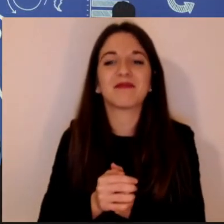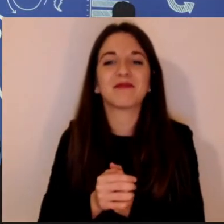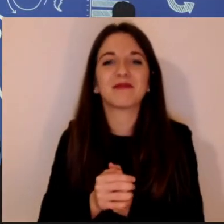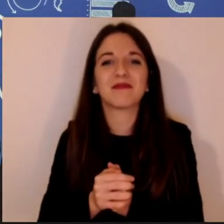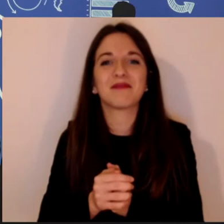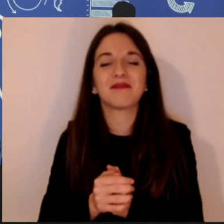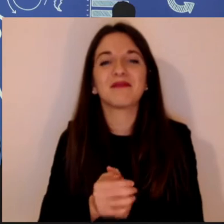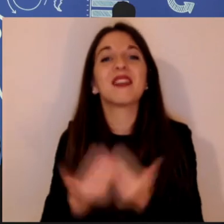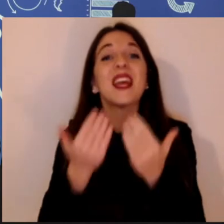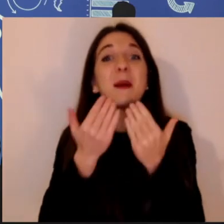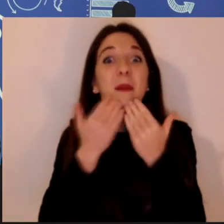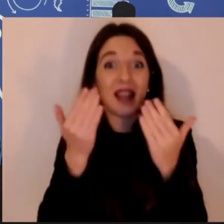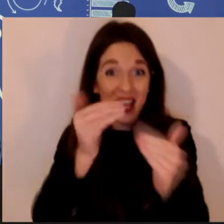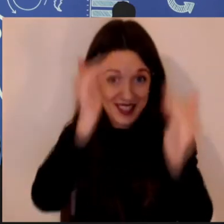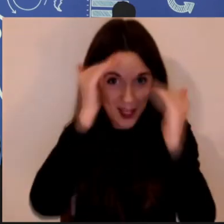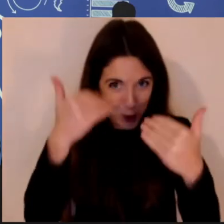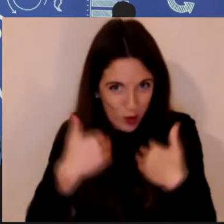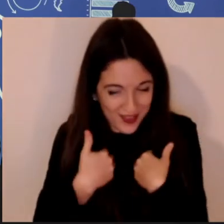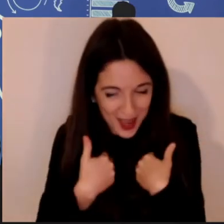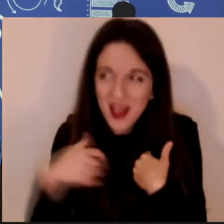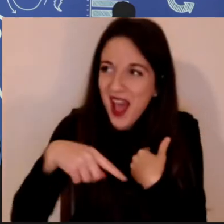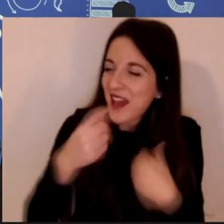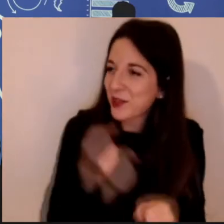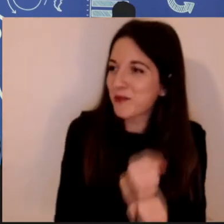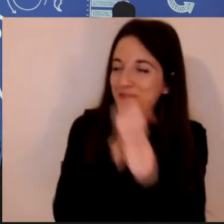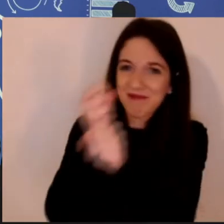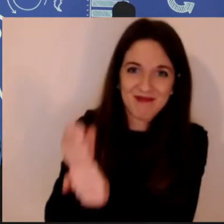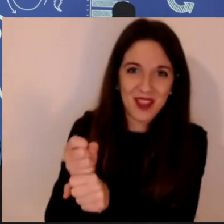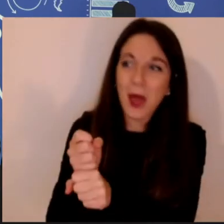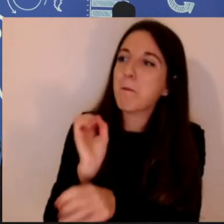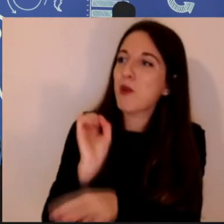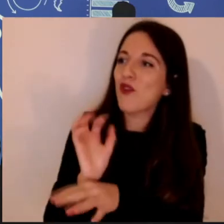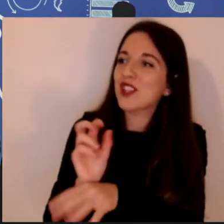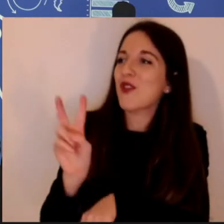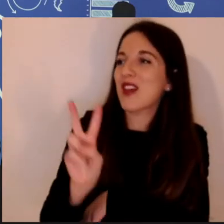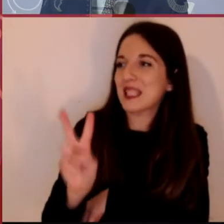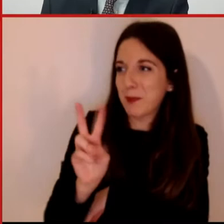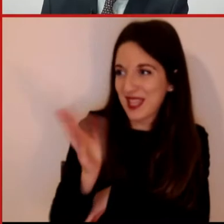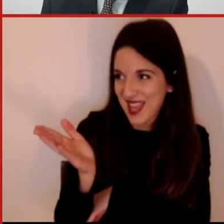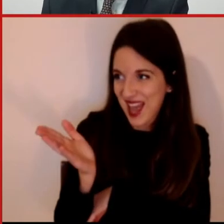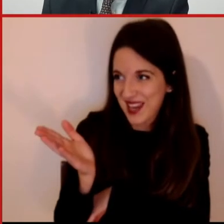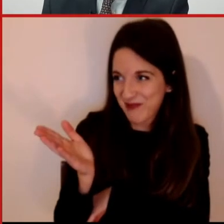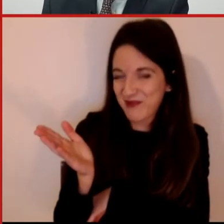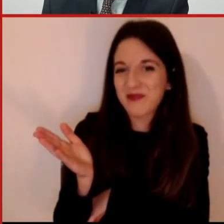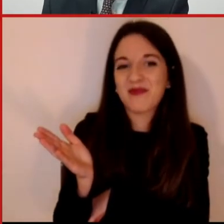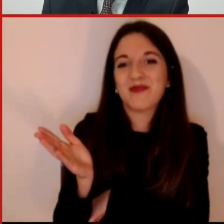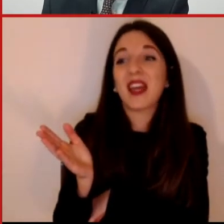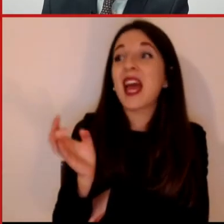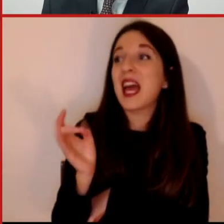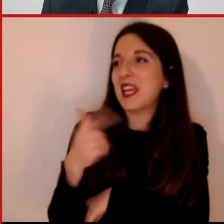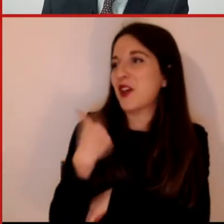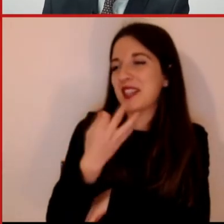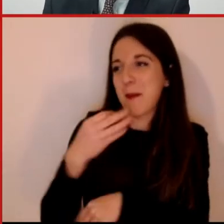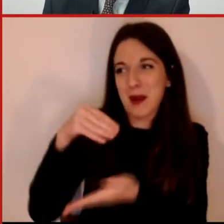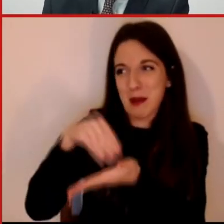pazienza e a questo punto professor Vespignani a lei la parola, a lei la telecamera, io la fiancherò e sarò presente con lei nei